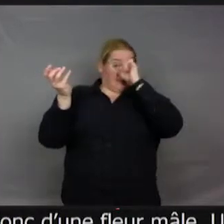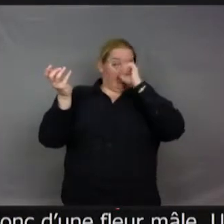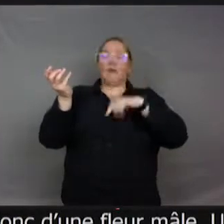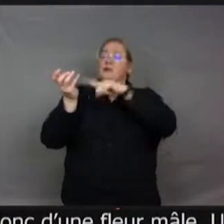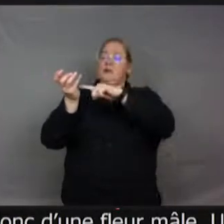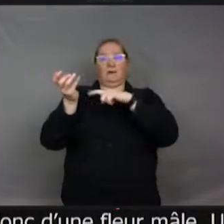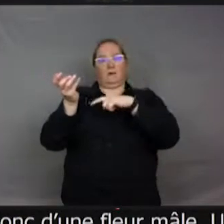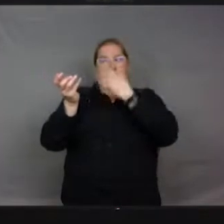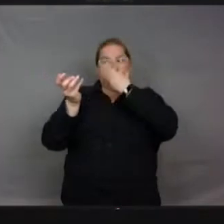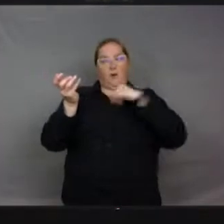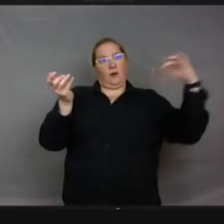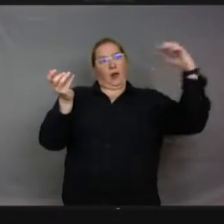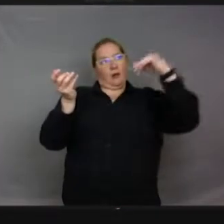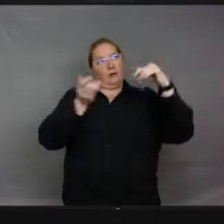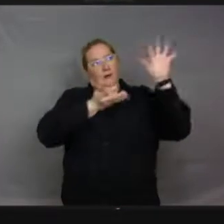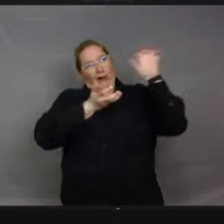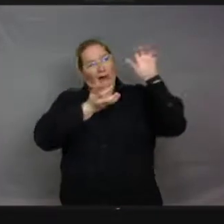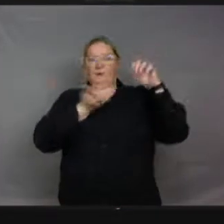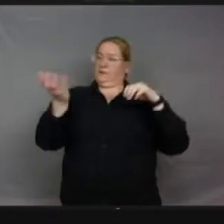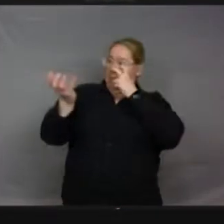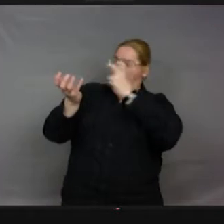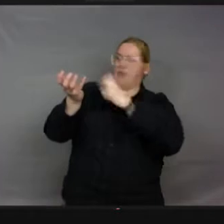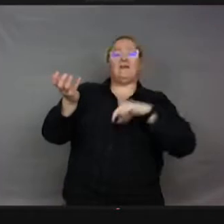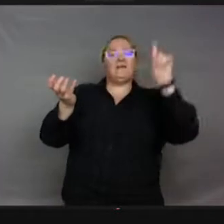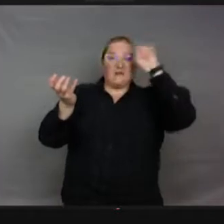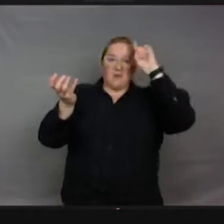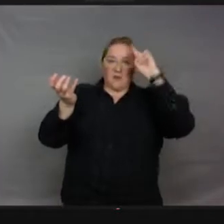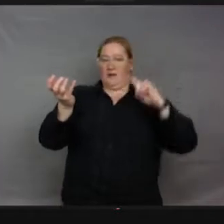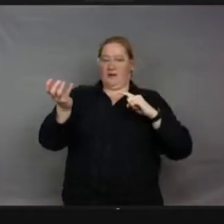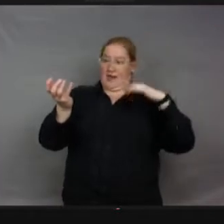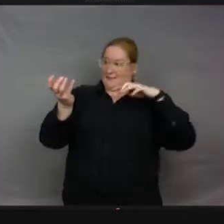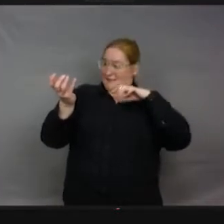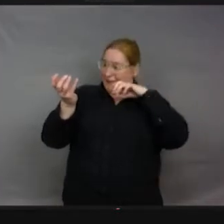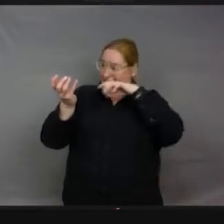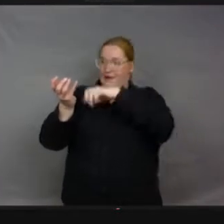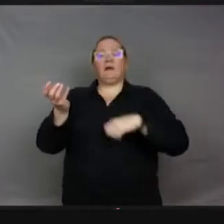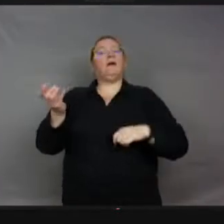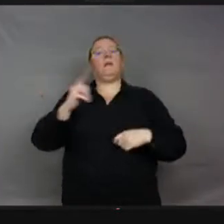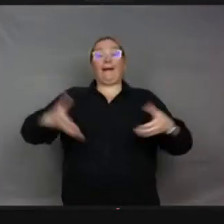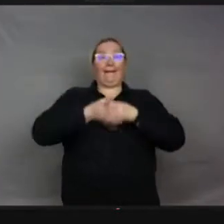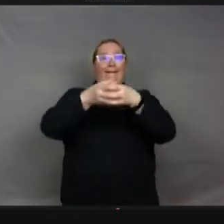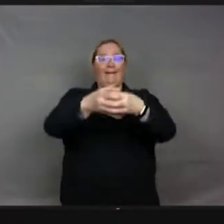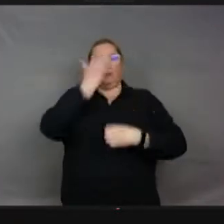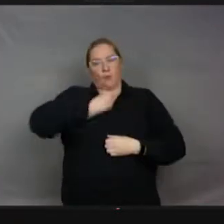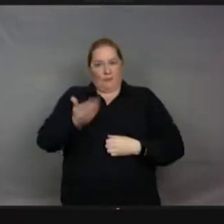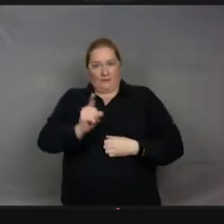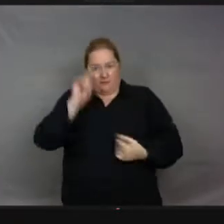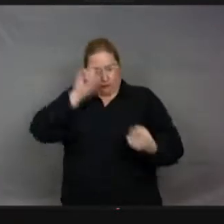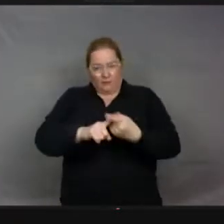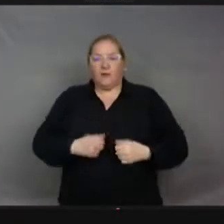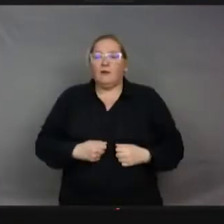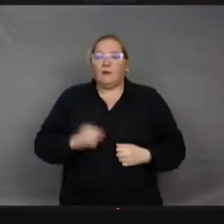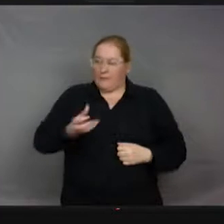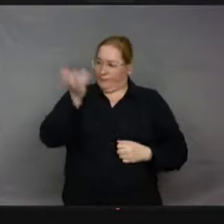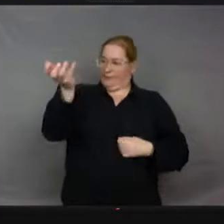organe sexuel. Elles sont très jolies, ça permet d'attirer les insectes et non pas de faire un bouquet sur la fleur. C'est vrai que quand je vois quelqu